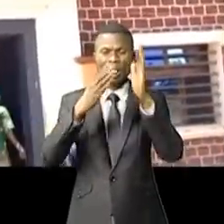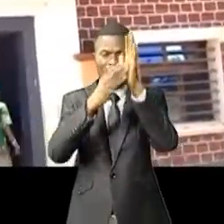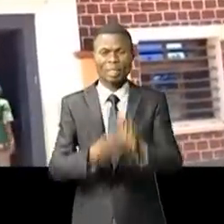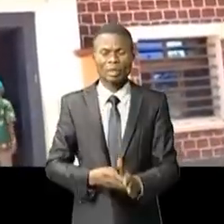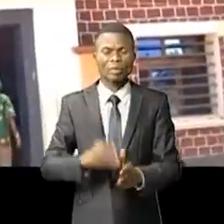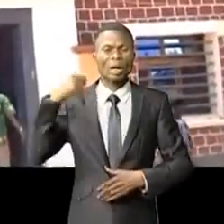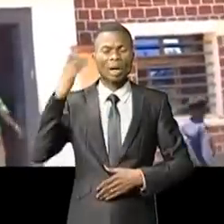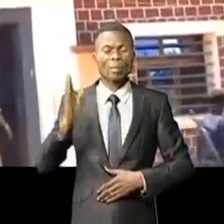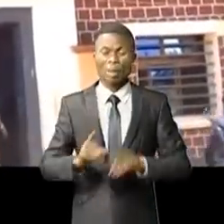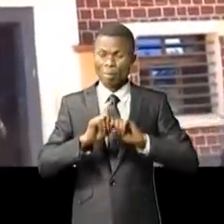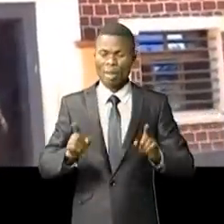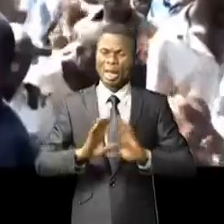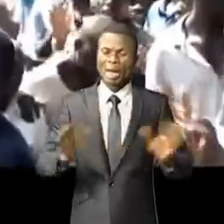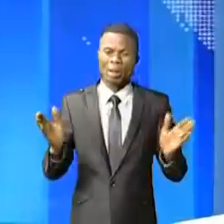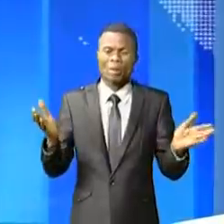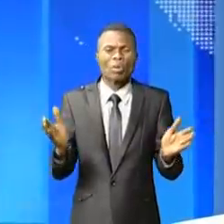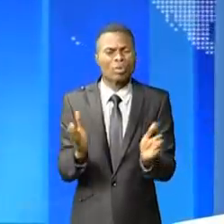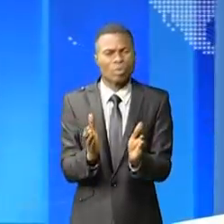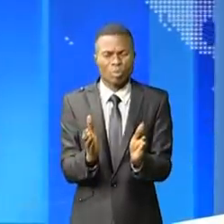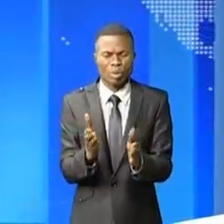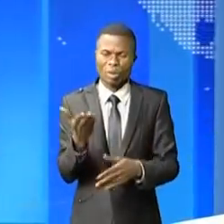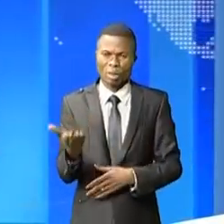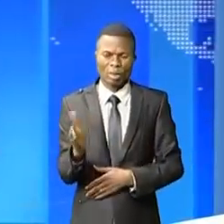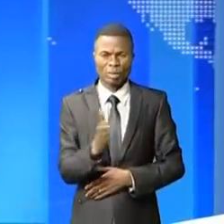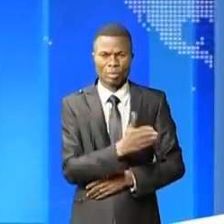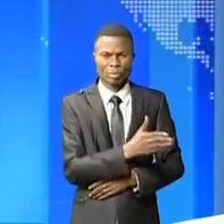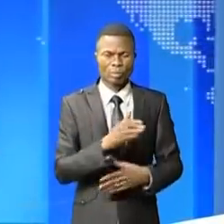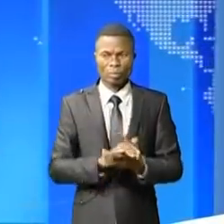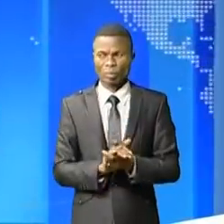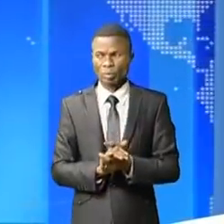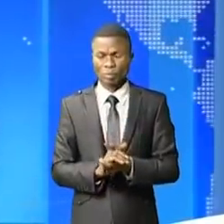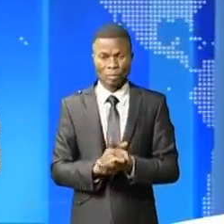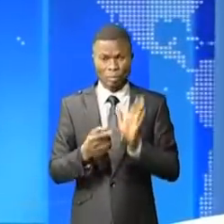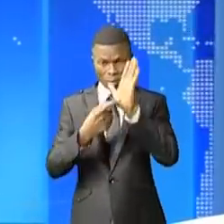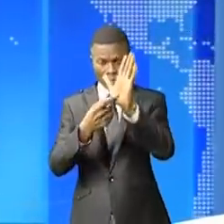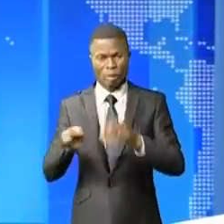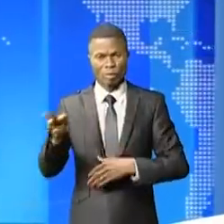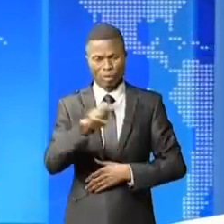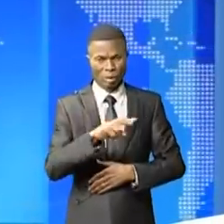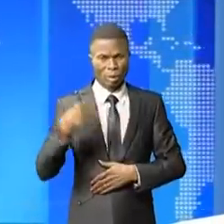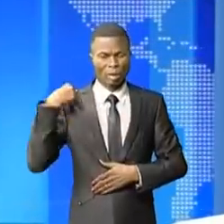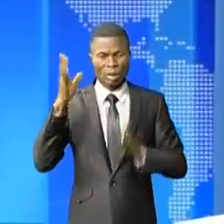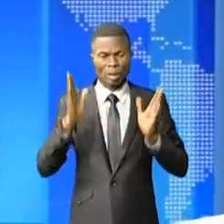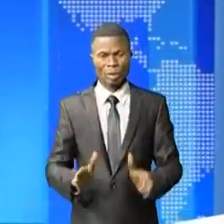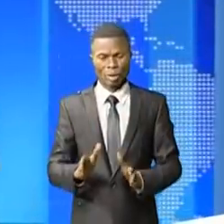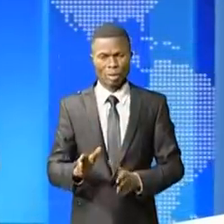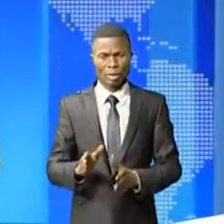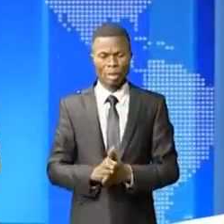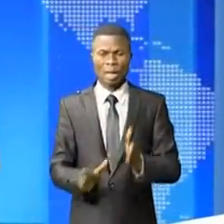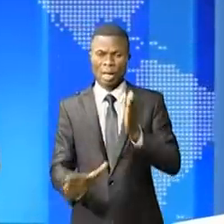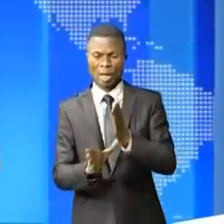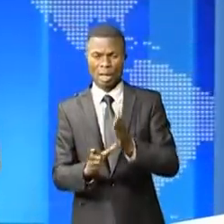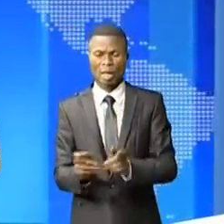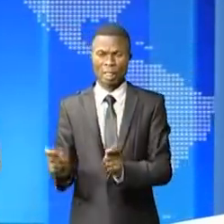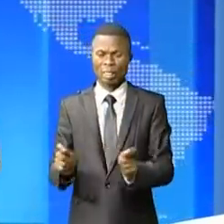pensionnaires alors que sa capacité d'accueil est... Voilà, là vous venez de suivre le gouverneur par intérim